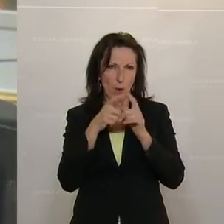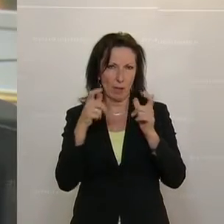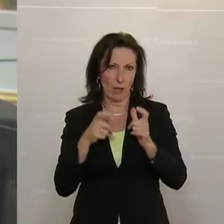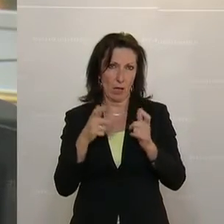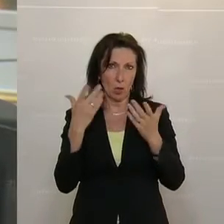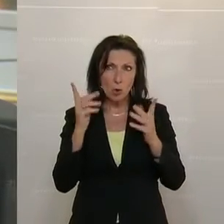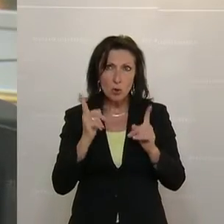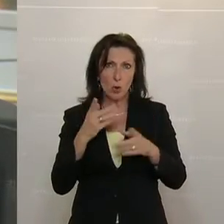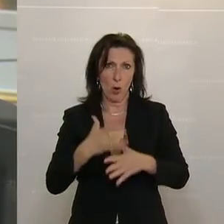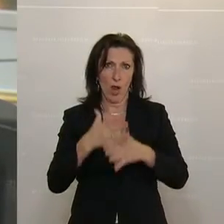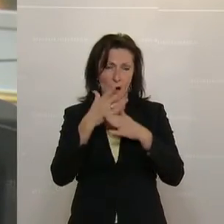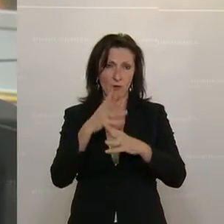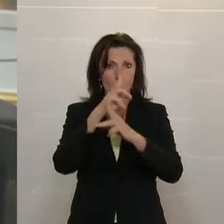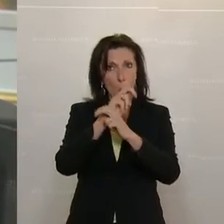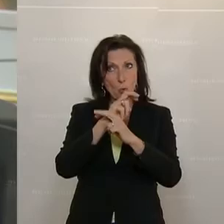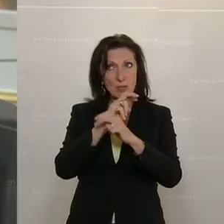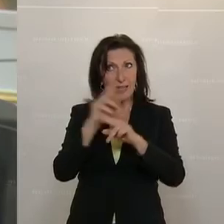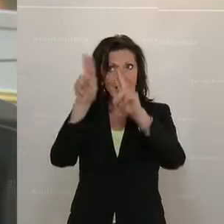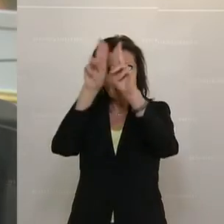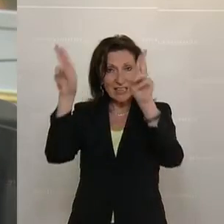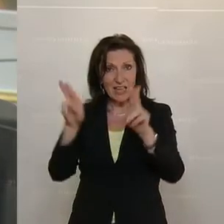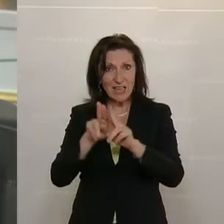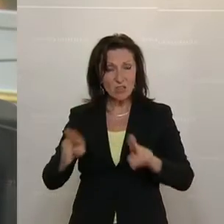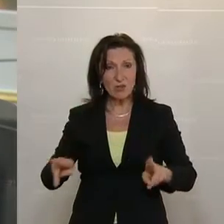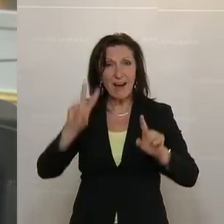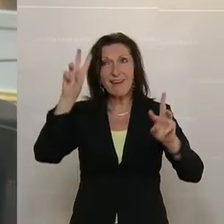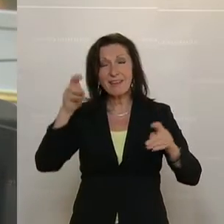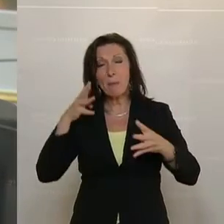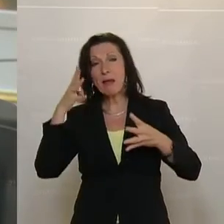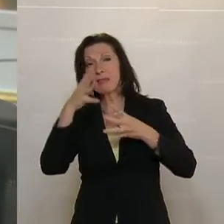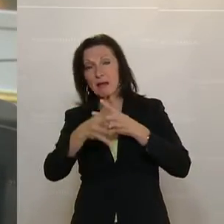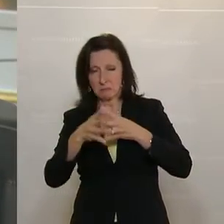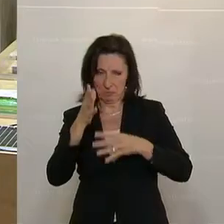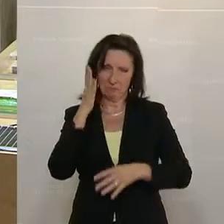internationalen Transparenzranking auch verbessern kann. Danke für die Aufmerksamkeit.